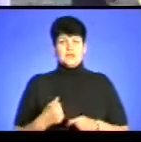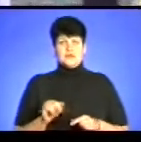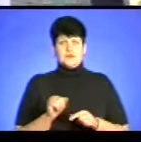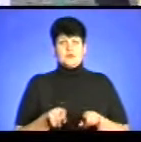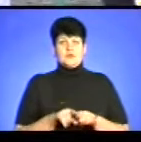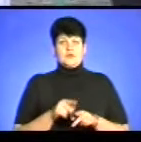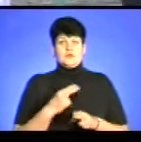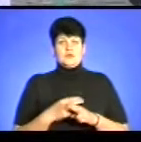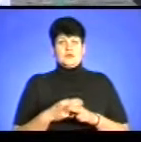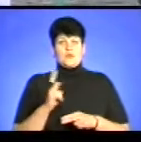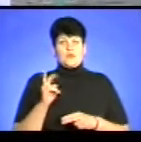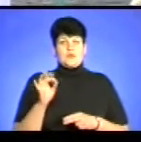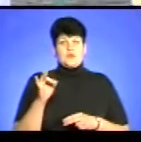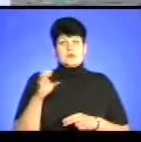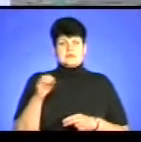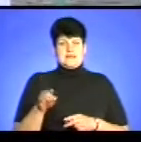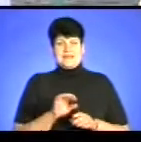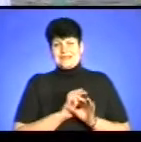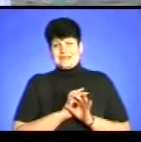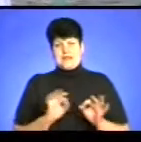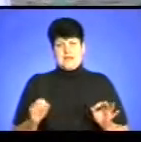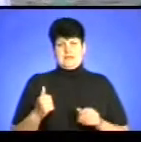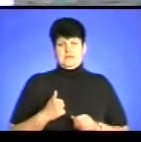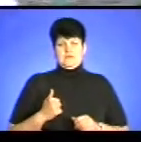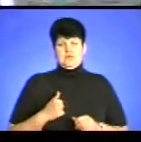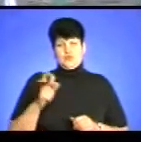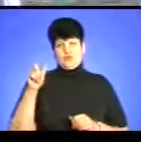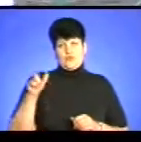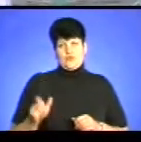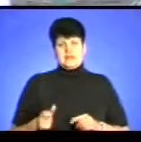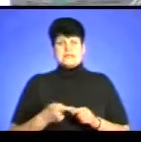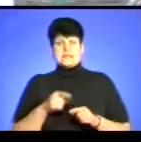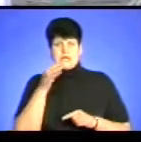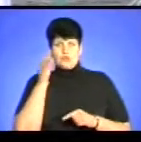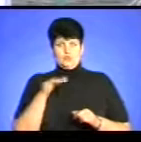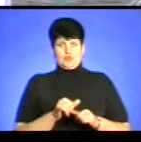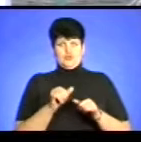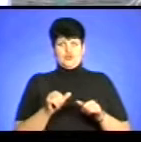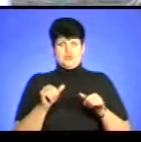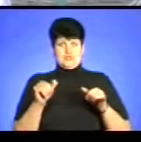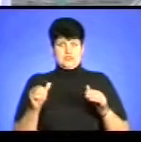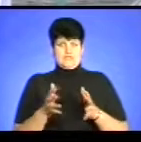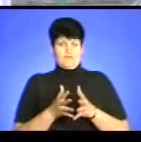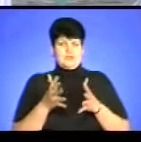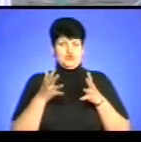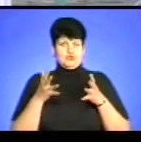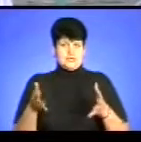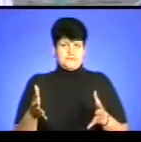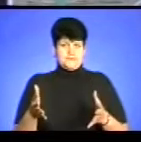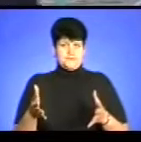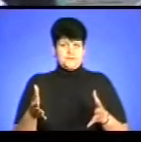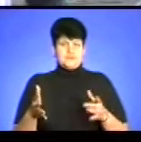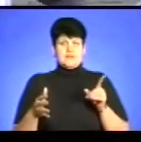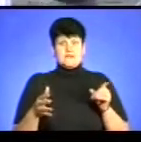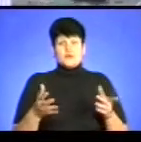корсет, тобто ідеального воїна. Цей досвід поширюється більшість, він